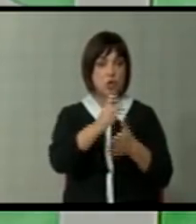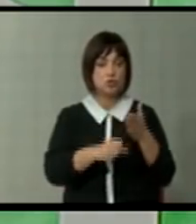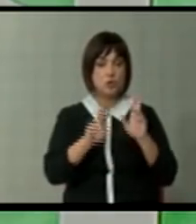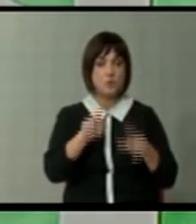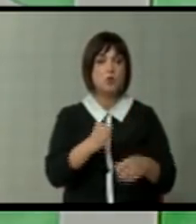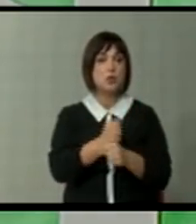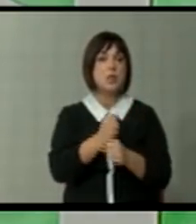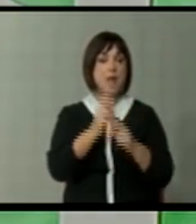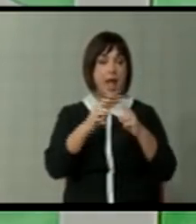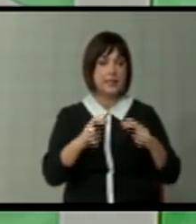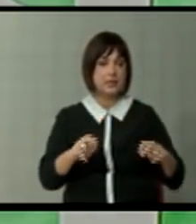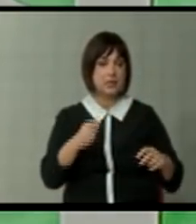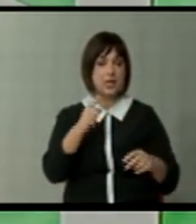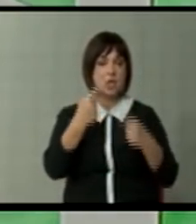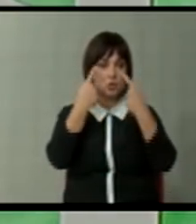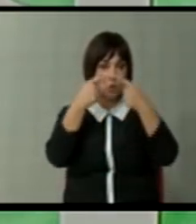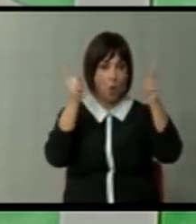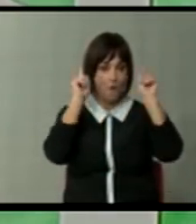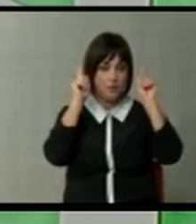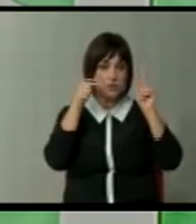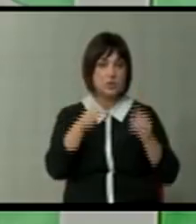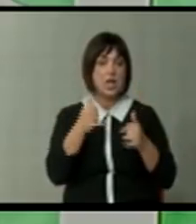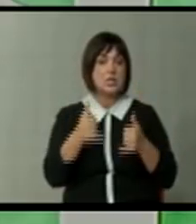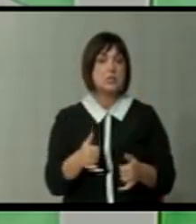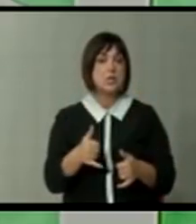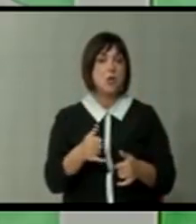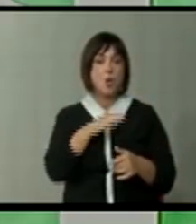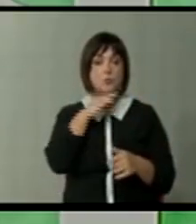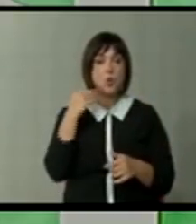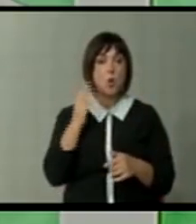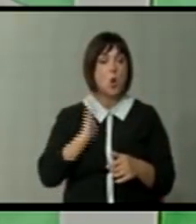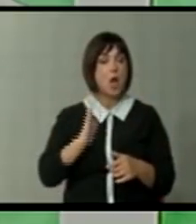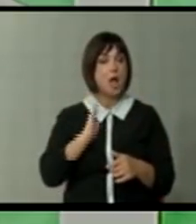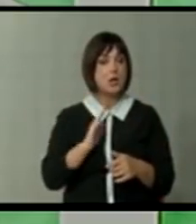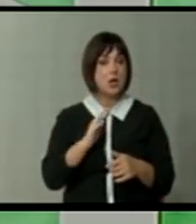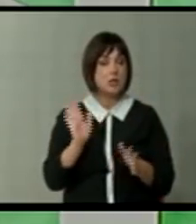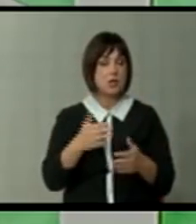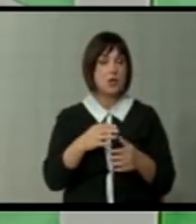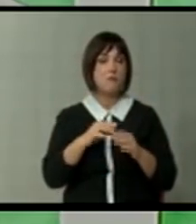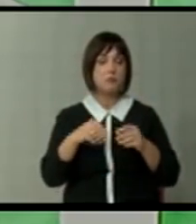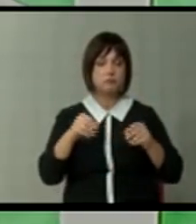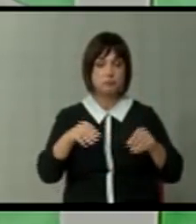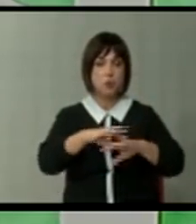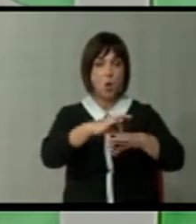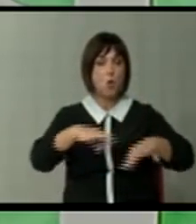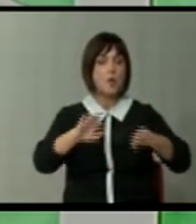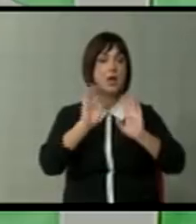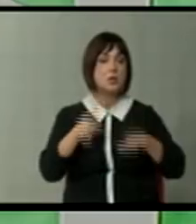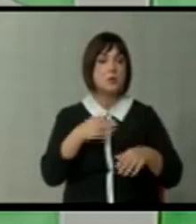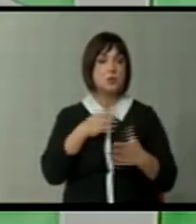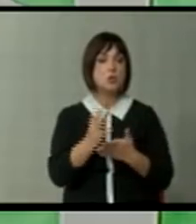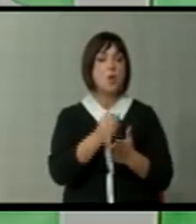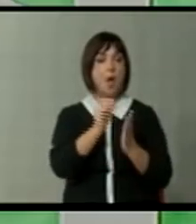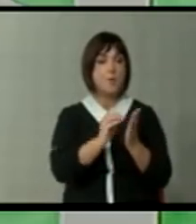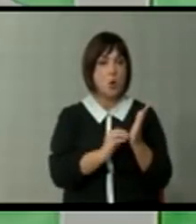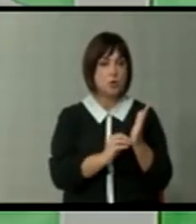можеме да направиме анализа на една словачка, например, таа денеска по многу характеристики сакате в урбанизам, сакате било каде къде што може да се добиат